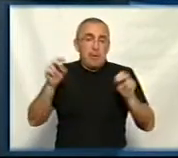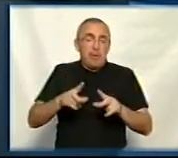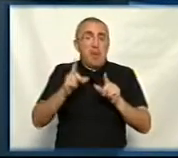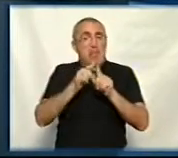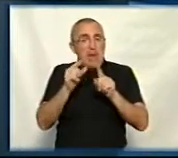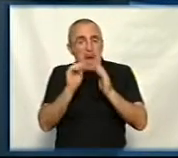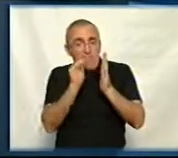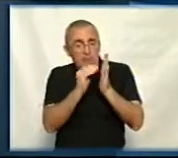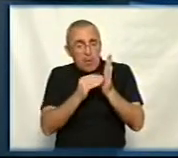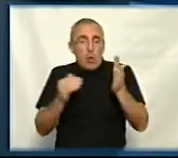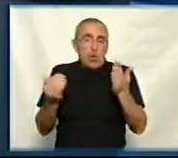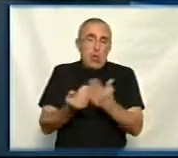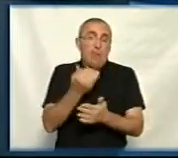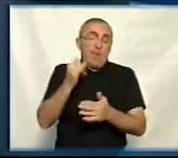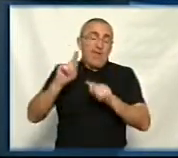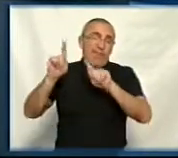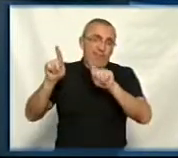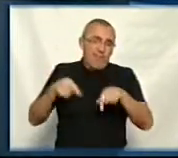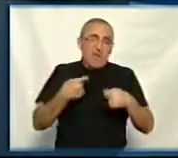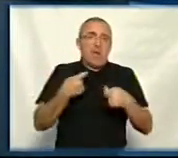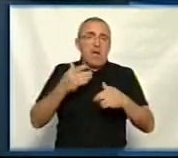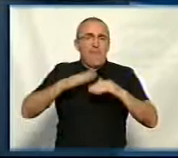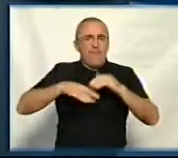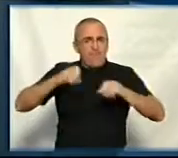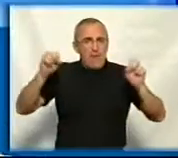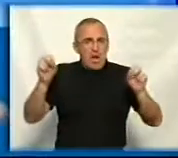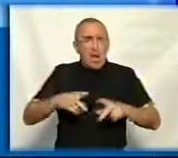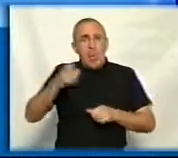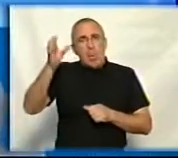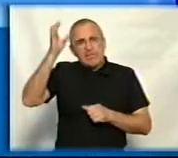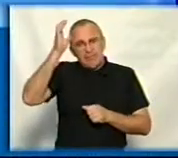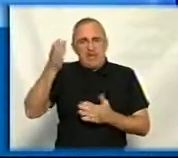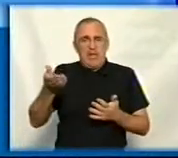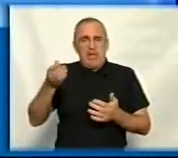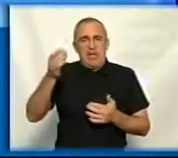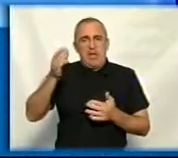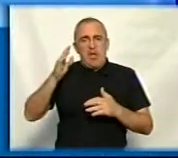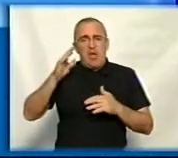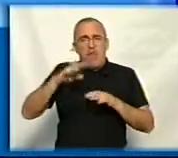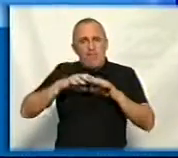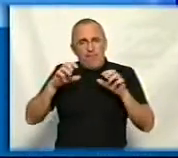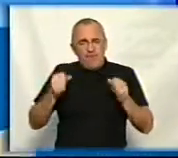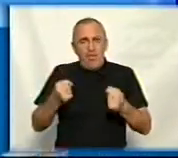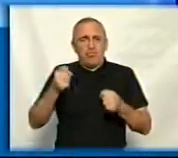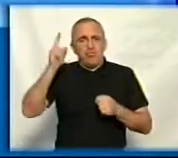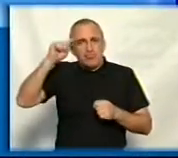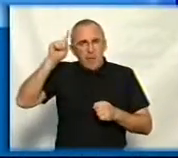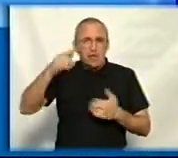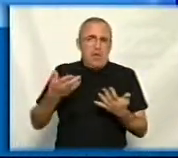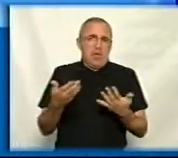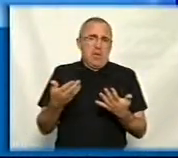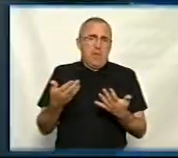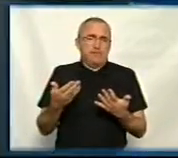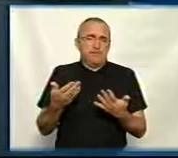нові правила і вимагати фахової освіти, володіння якимись знаннями.